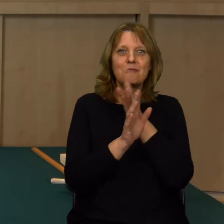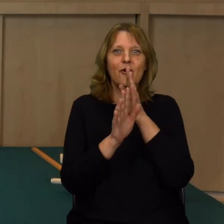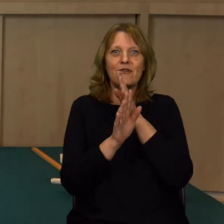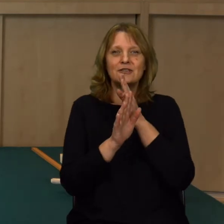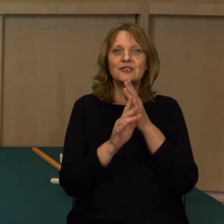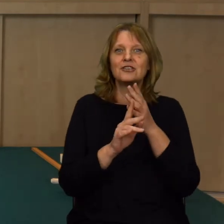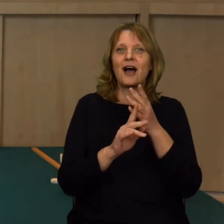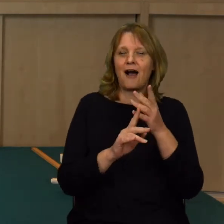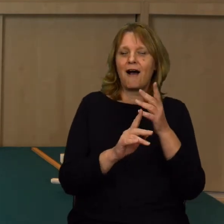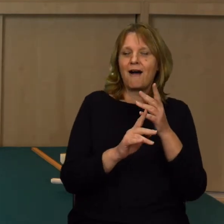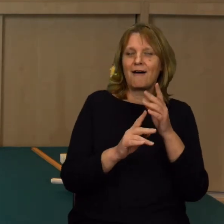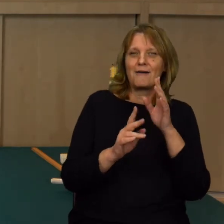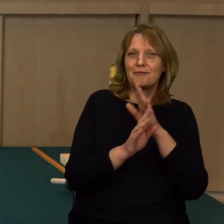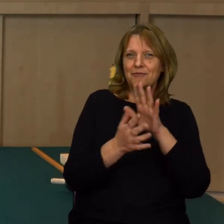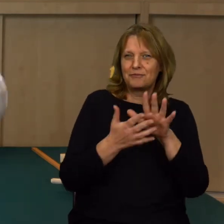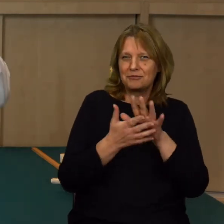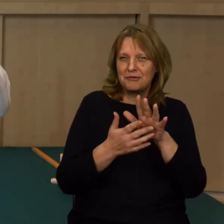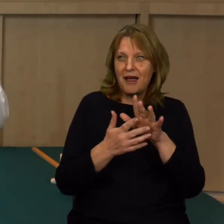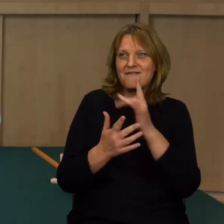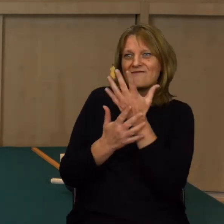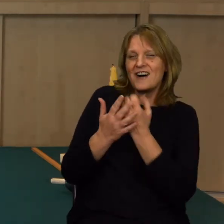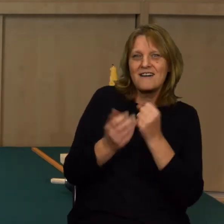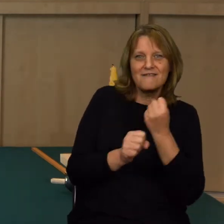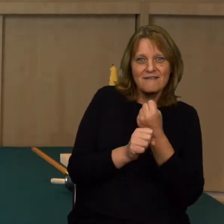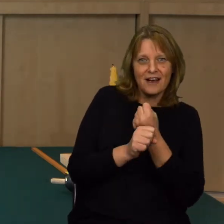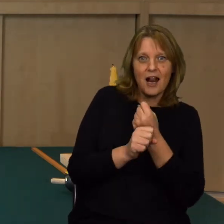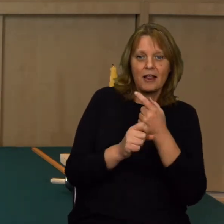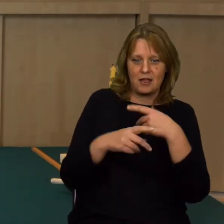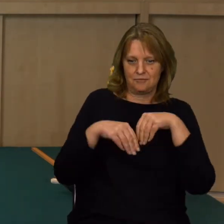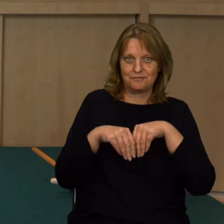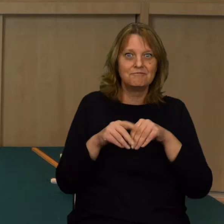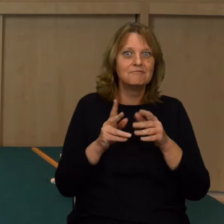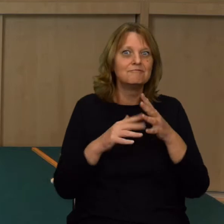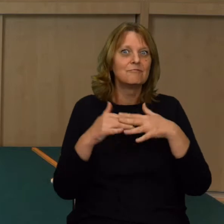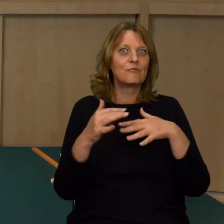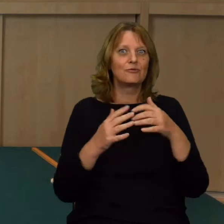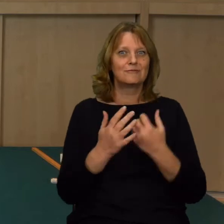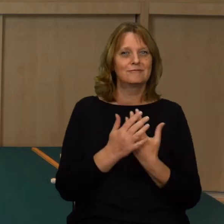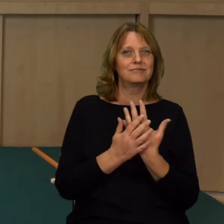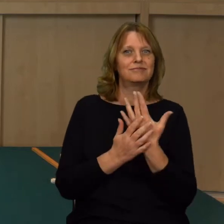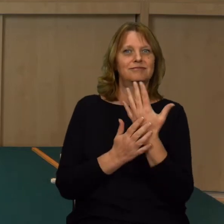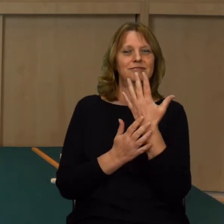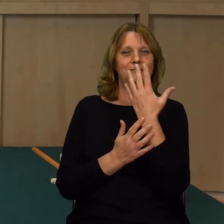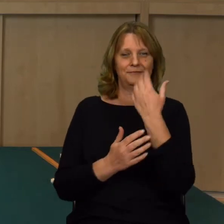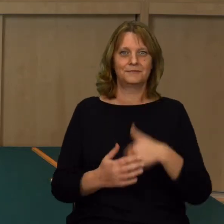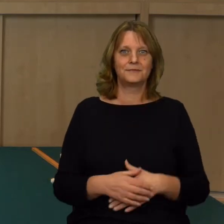dwutlenek węgla, wyciągają z niego sam węgiel i budują z niego swoje komórki.